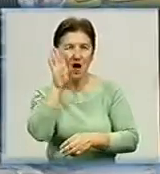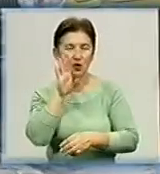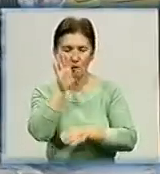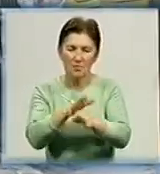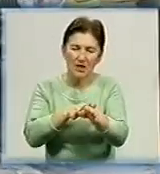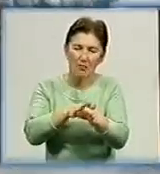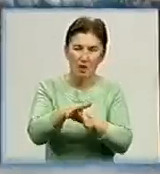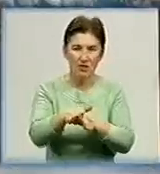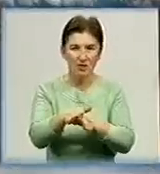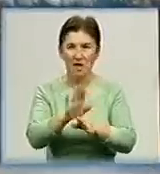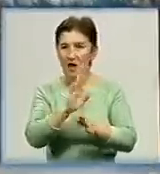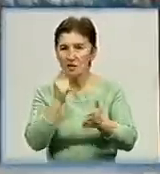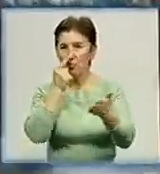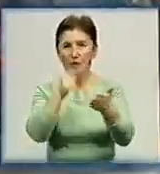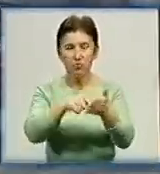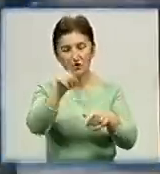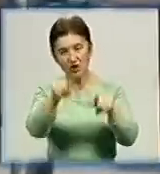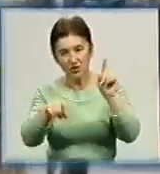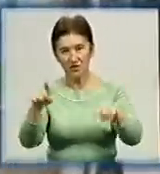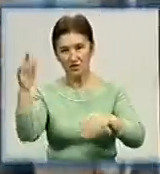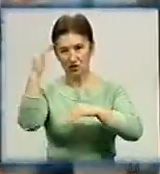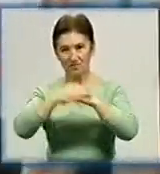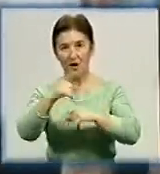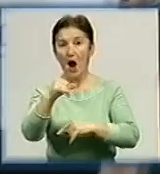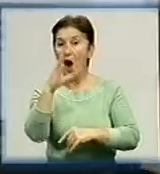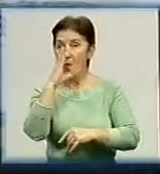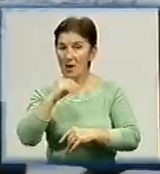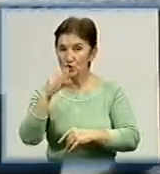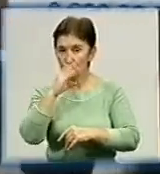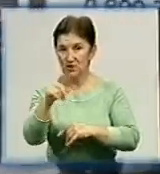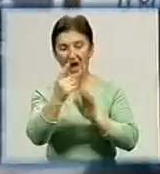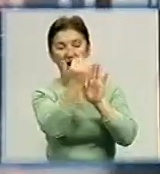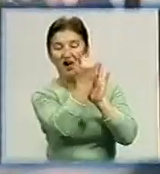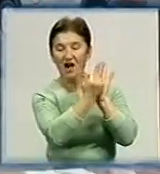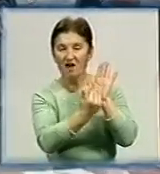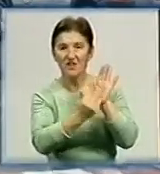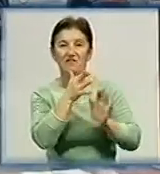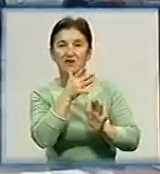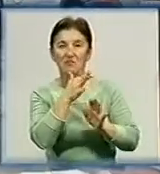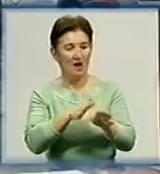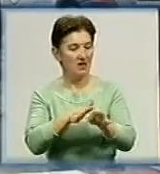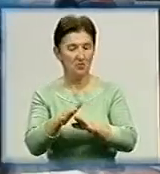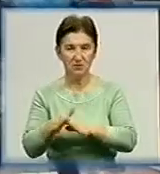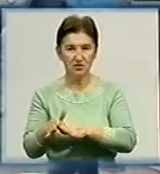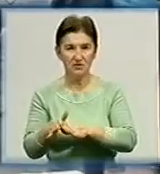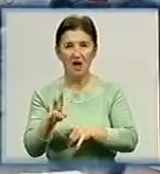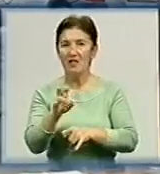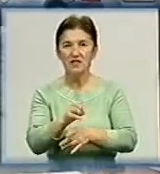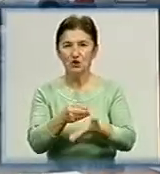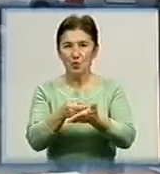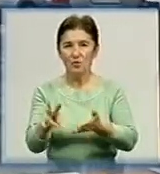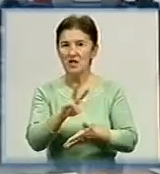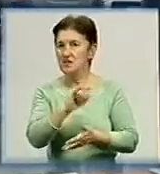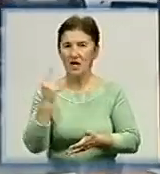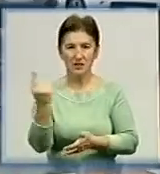мікрорайони не потрапиш і ввечері. Маршрутники графік руху не дотримуються. Після 19-ї роботу припиняють. Не закупили для міста і жодного